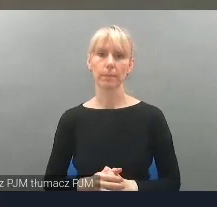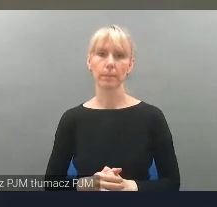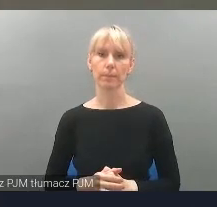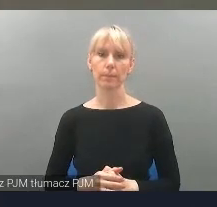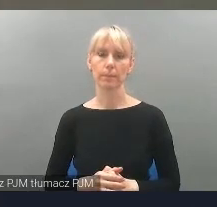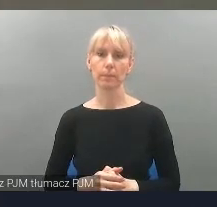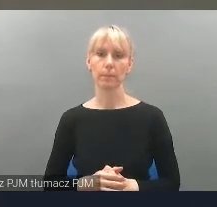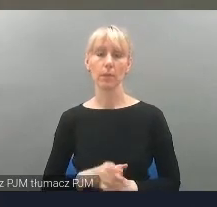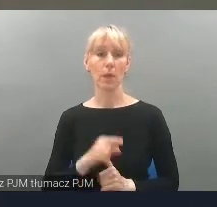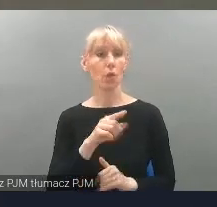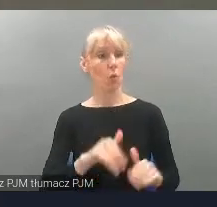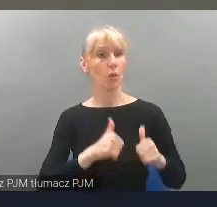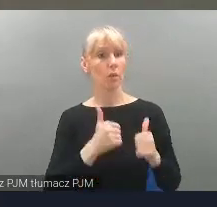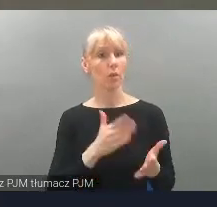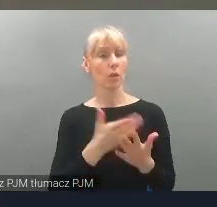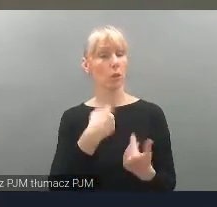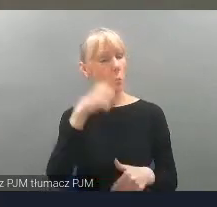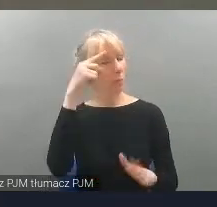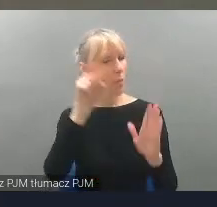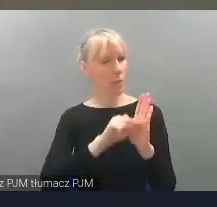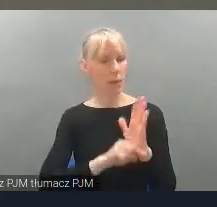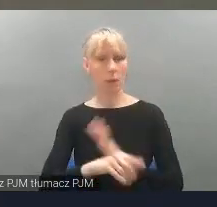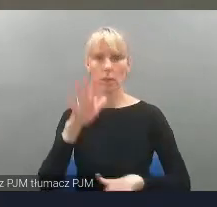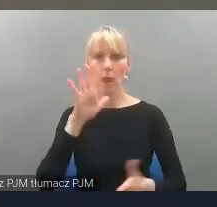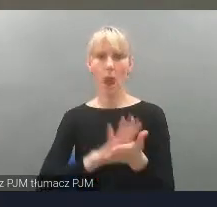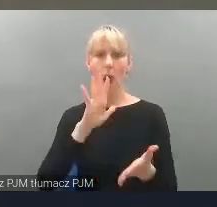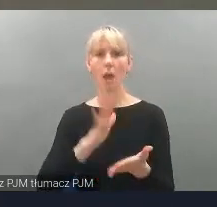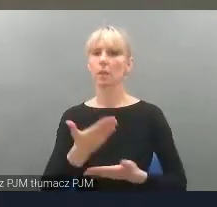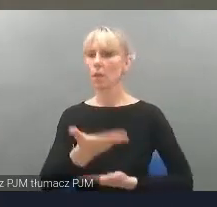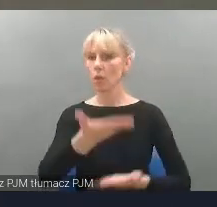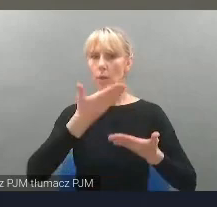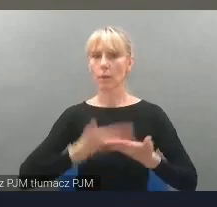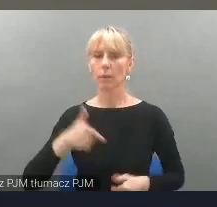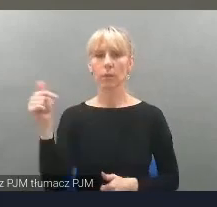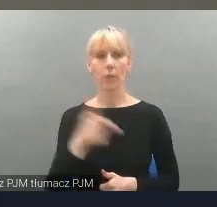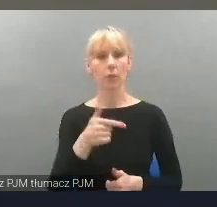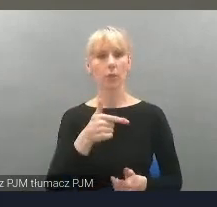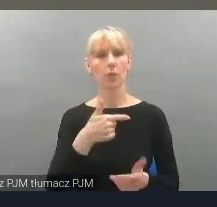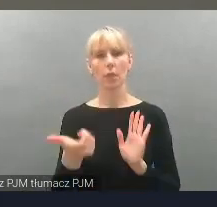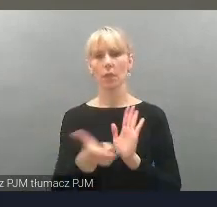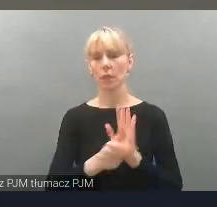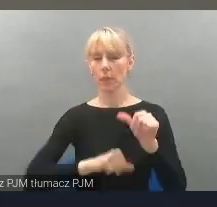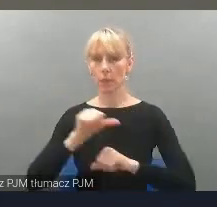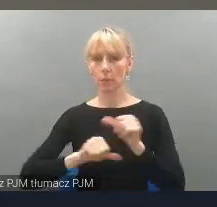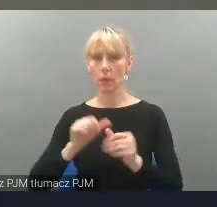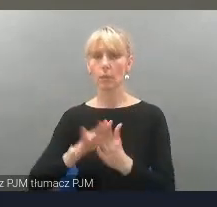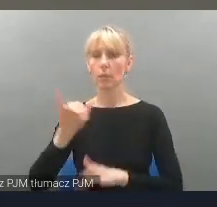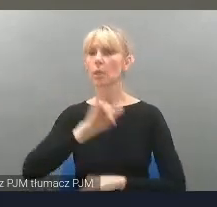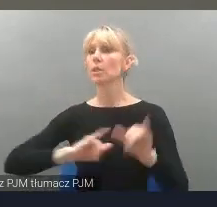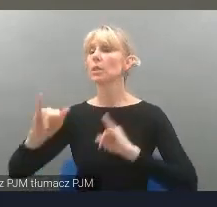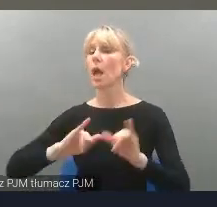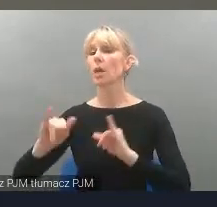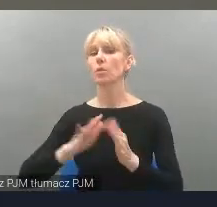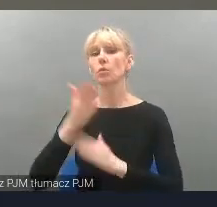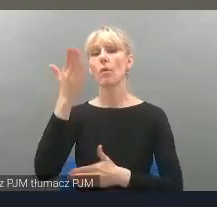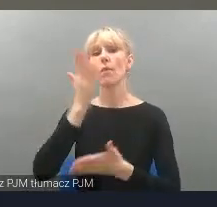Trwałość projektu to jego strategiczny charakter, który został mu nadany w 2017 roku przez Zarząd Województwa Małopolskiego.